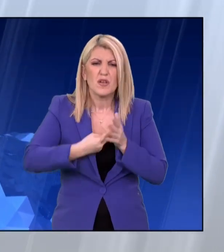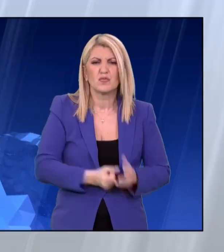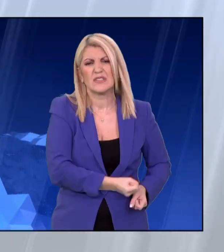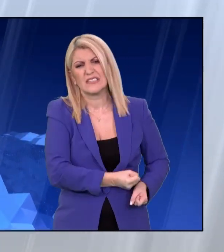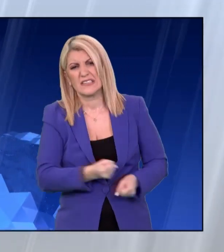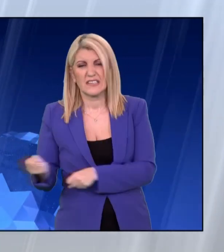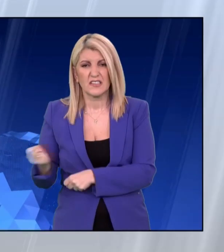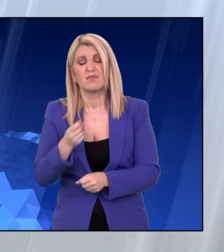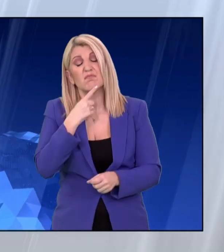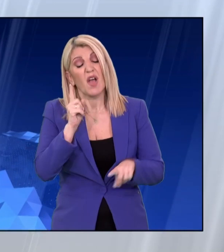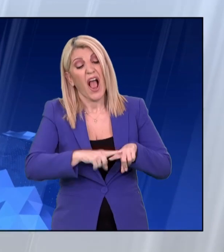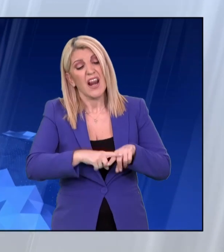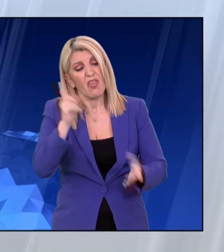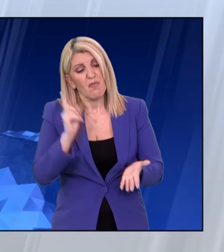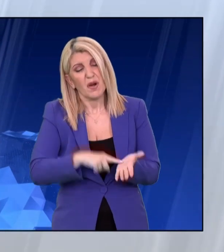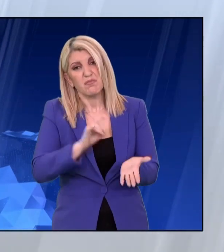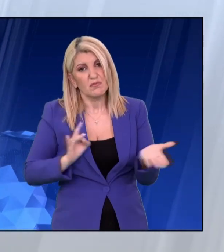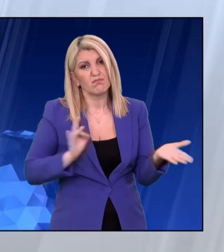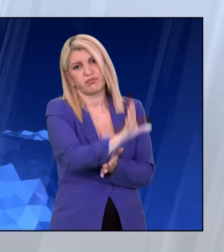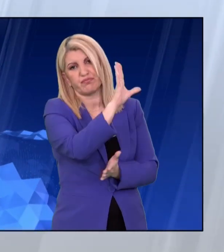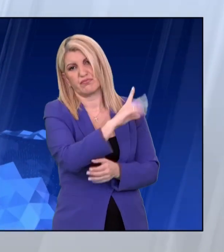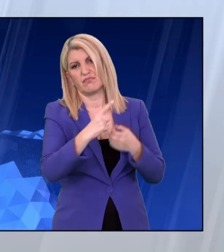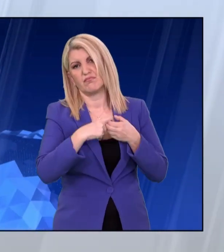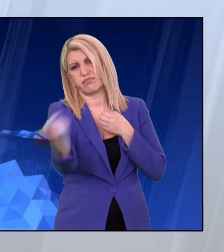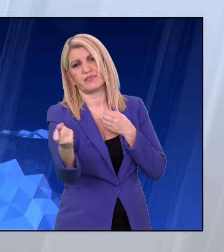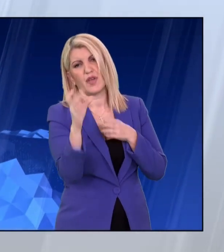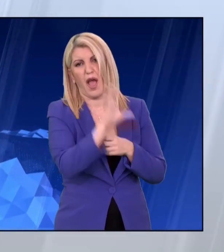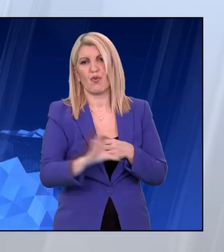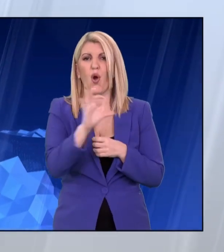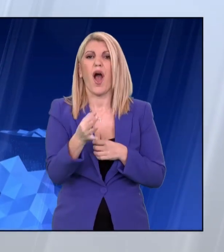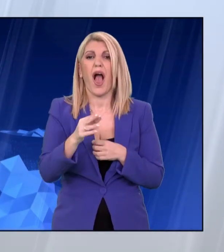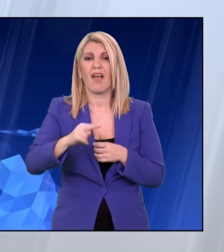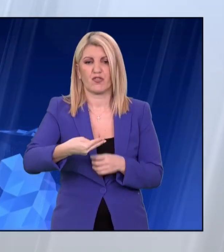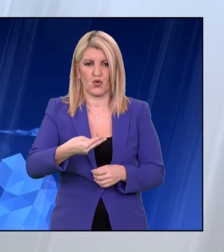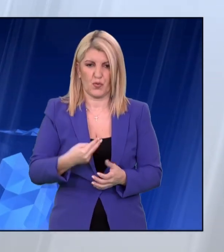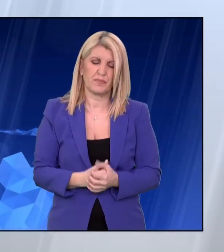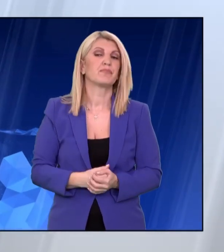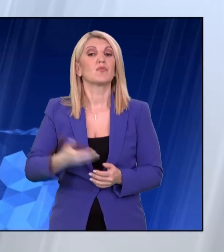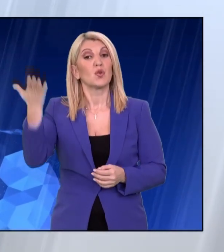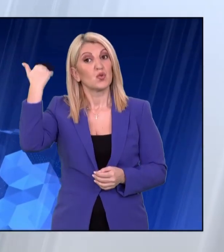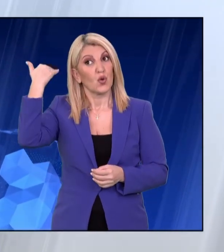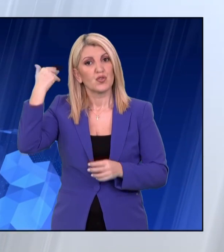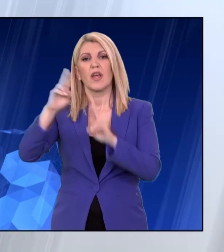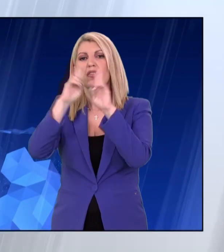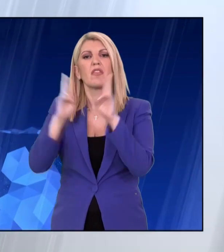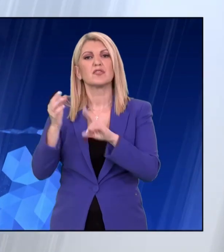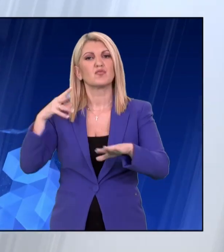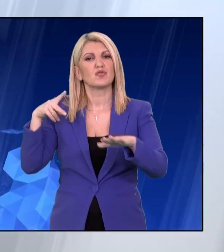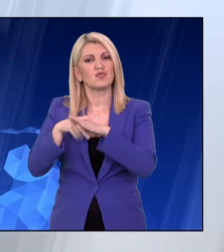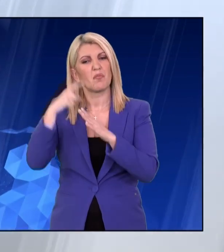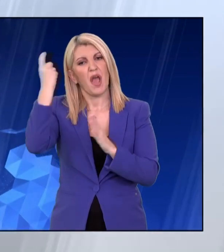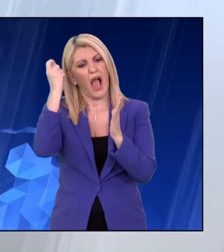Ο Σόιμπλε επέμενε ότι η Ελλάδα έπρεπε να φύγει από την Ευρωζώνη, παρόλο που ακόμη και οι εκθέσεις του Διεθνούς Νομισματικού Ταμείου,